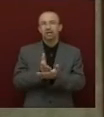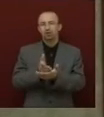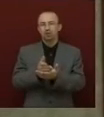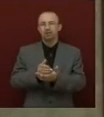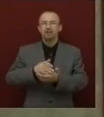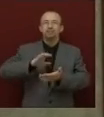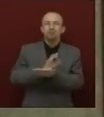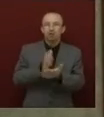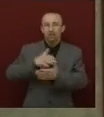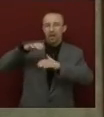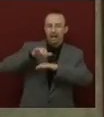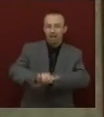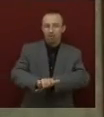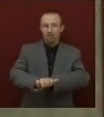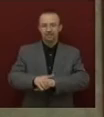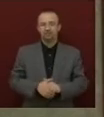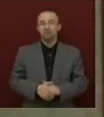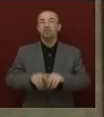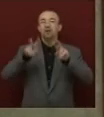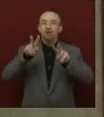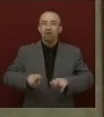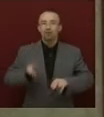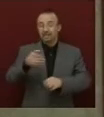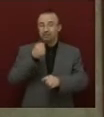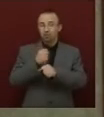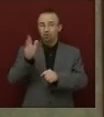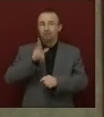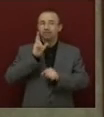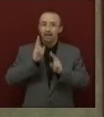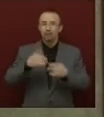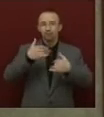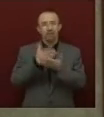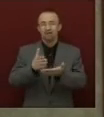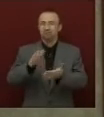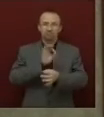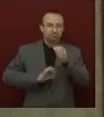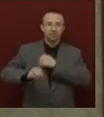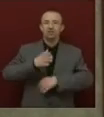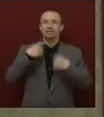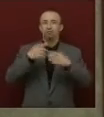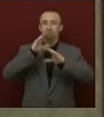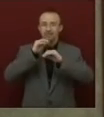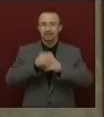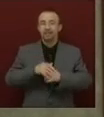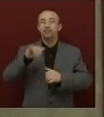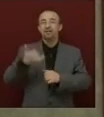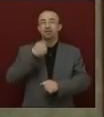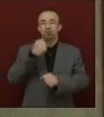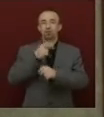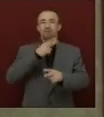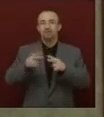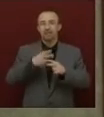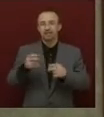mocsánába bele nyomni ezt az egész dolgot. És valóban erről a dologról kellene most már egyszer és mindenkorra nekünk beszélni, és ezt a dolgot